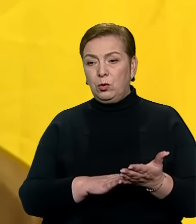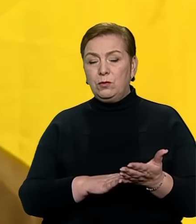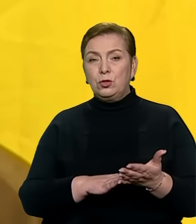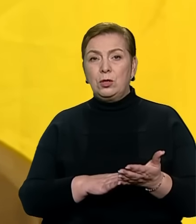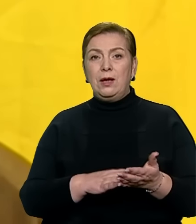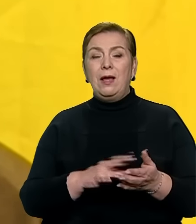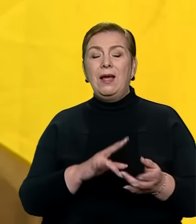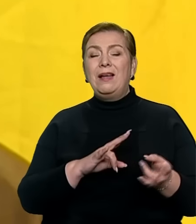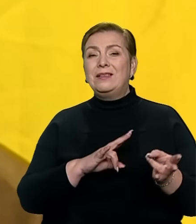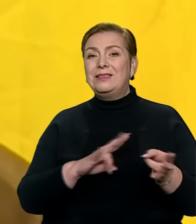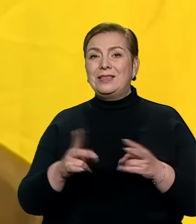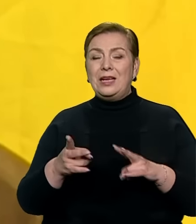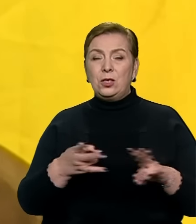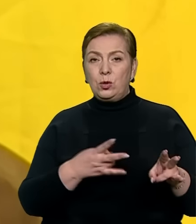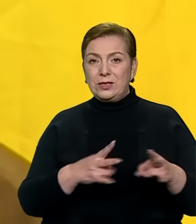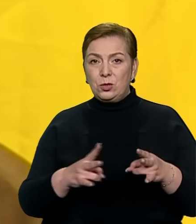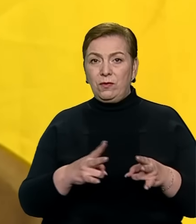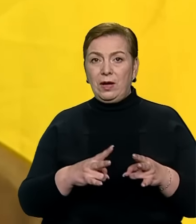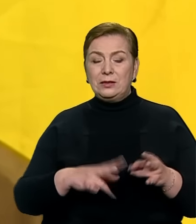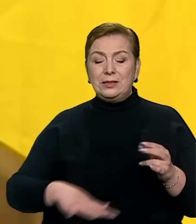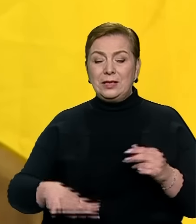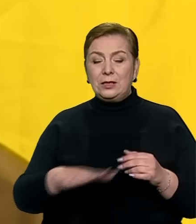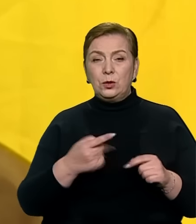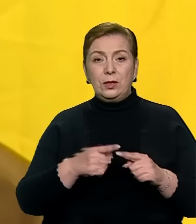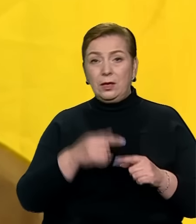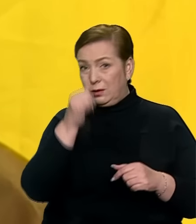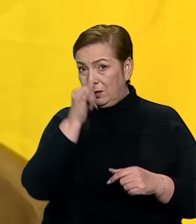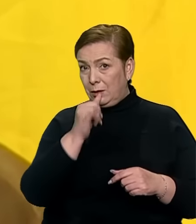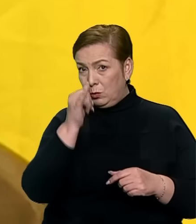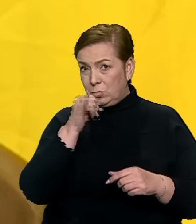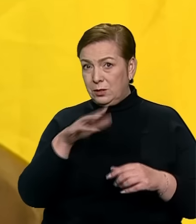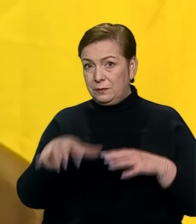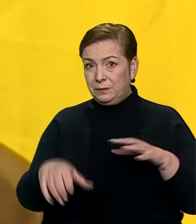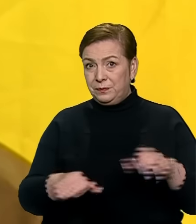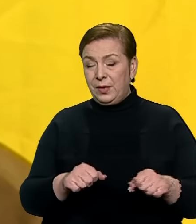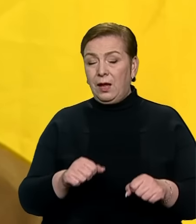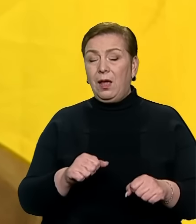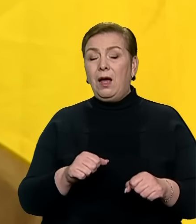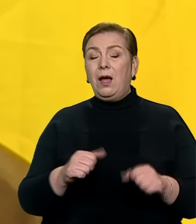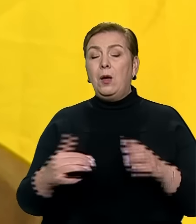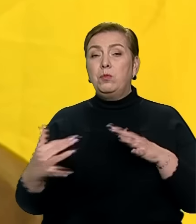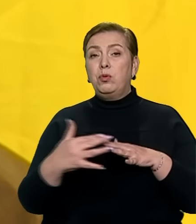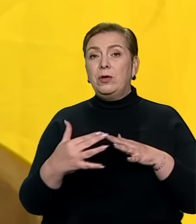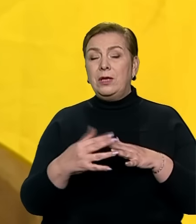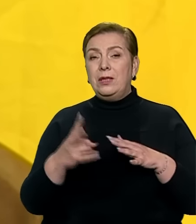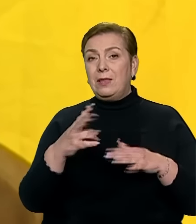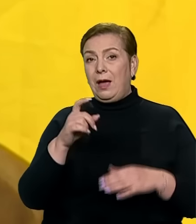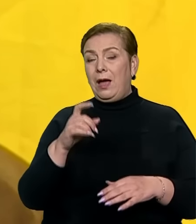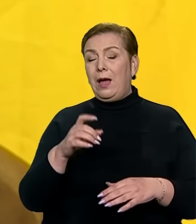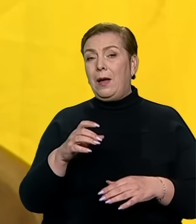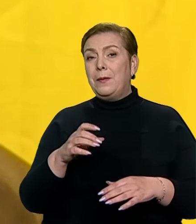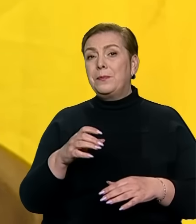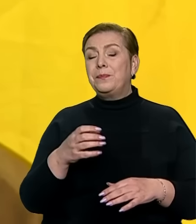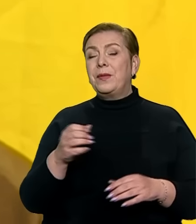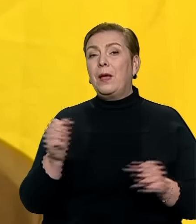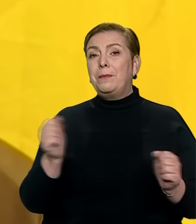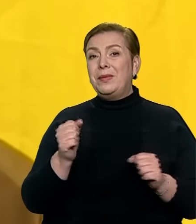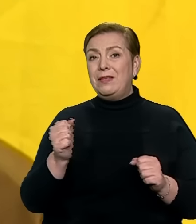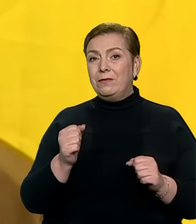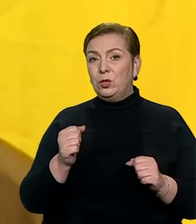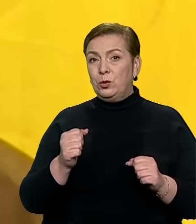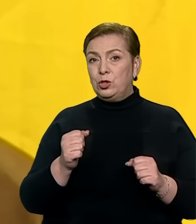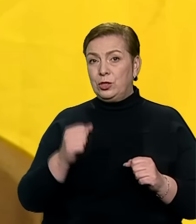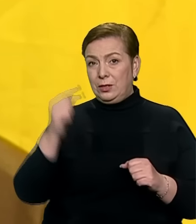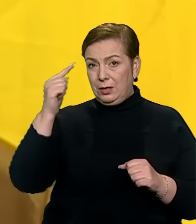може захопити. Загалом там, де веде бої наша бригада, на півночі від Авдіївки, в районі селища Степове,